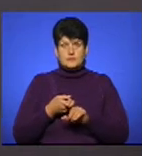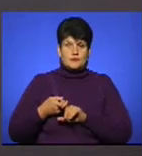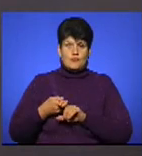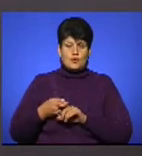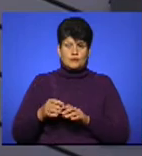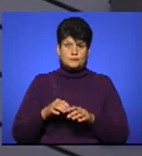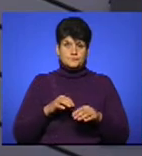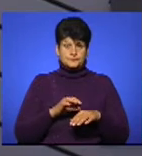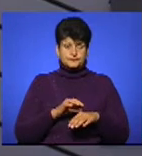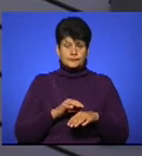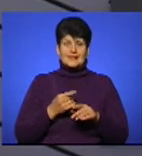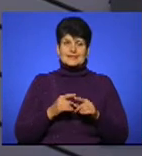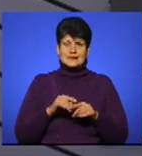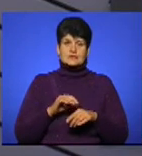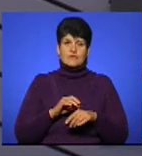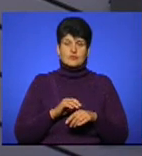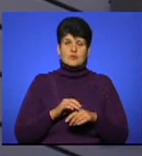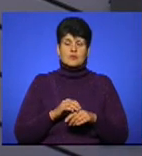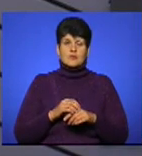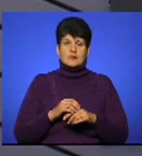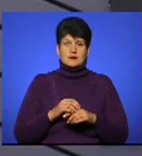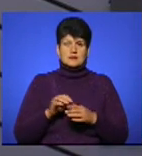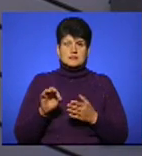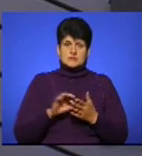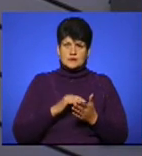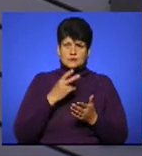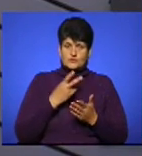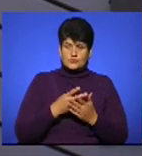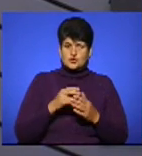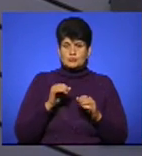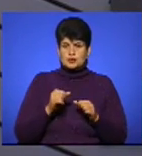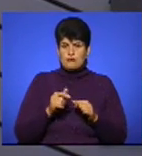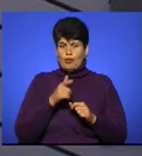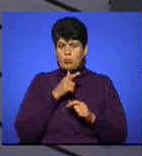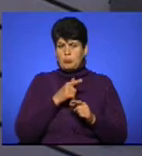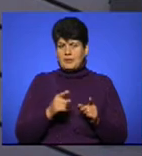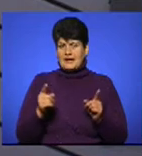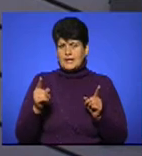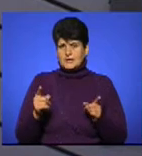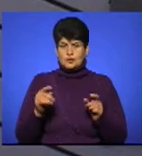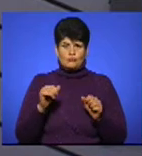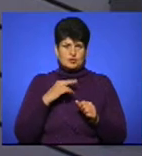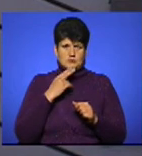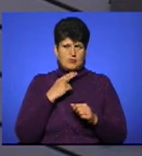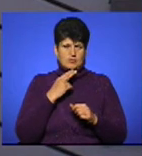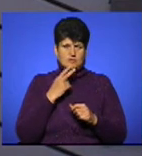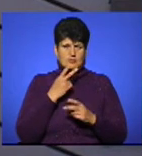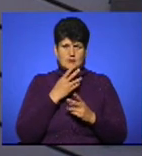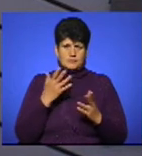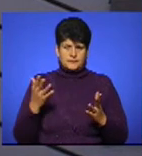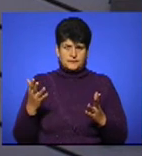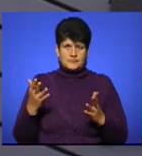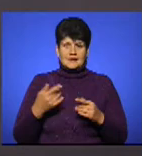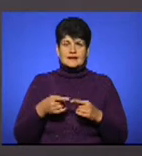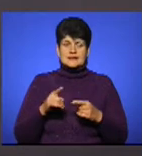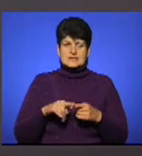Ось це захворювання, воно проявляється одразу, чи можливо, ще якийсь період, можна не зауважувати, що вже? Це захворювання